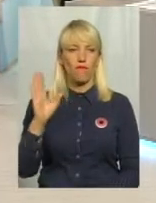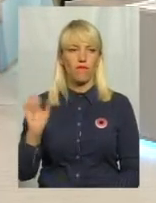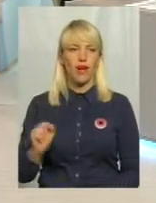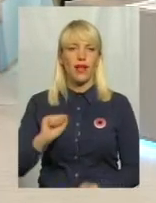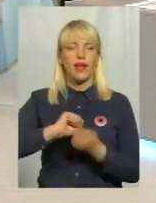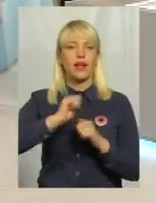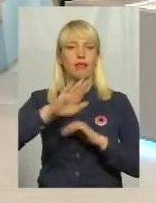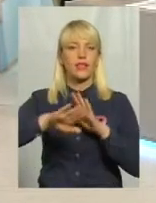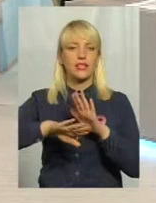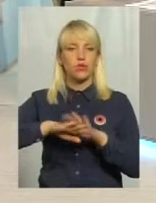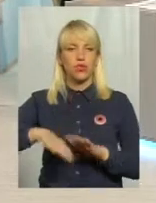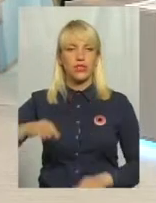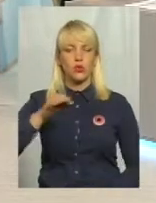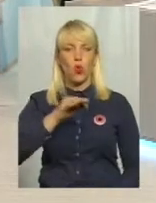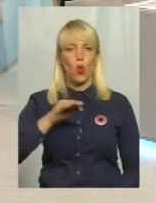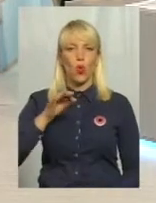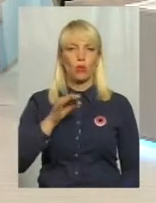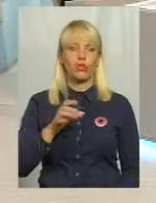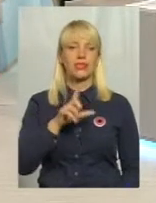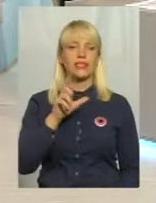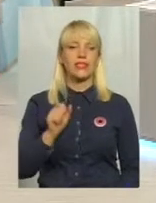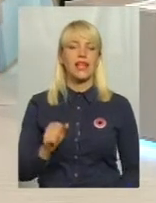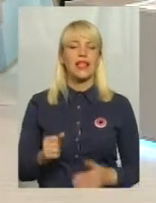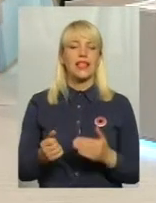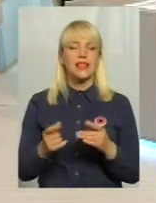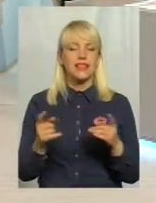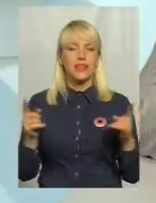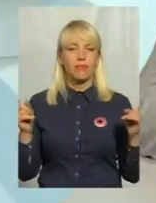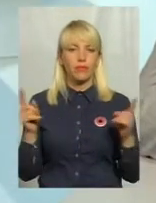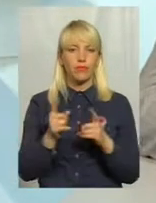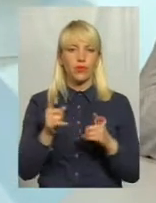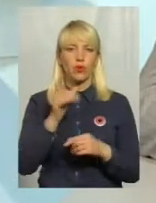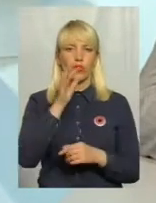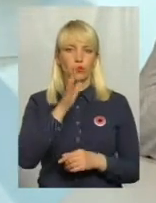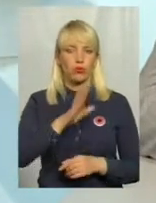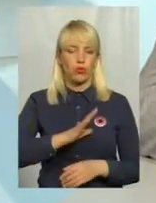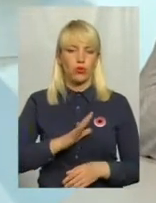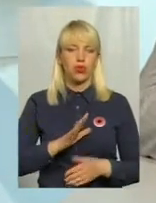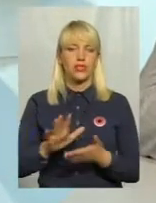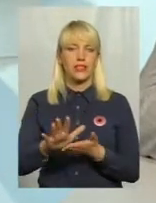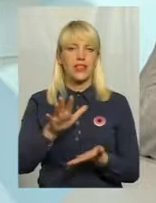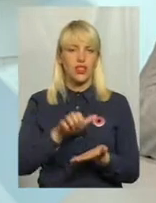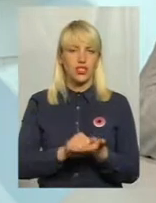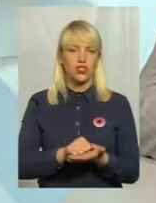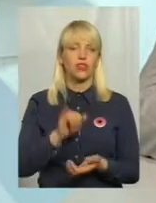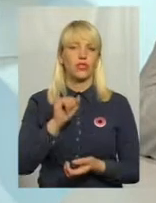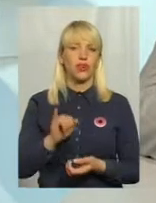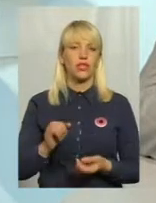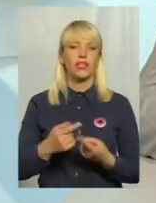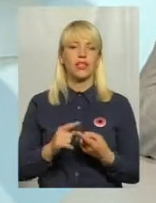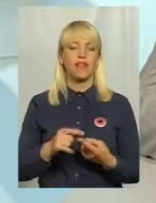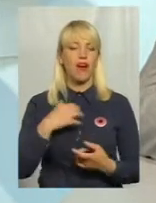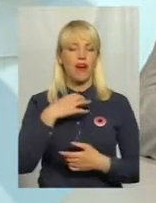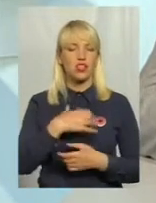Кам'янець-Подійської області, за надзвичайно короткий період було знищено. І надзвичайно важливий такий